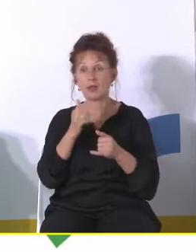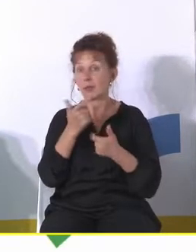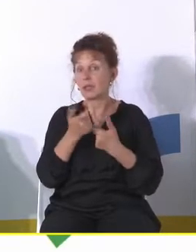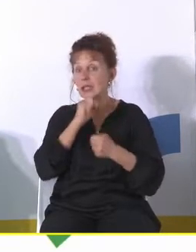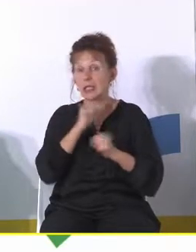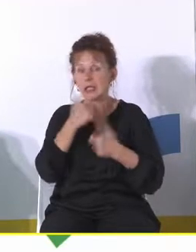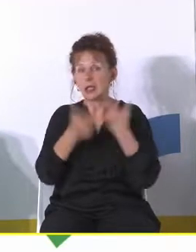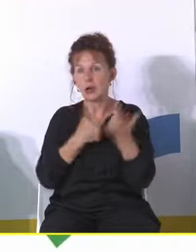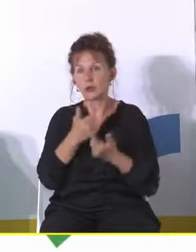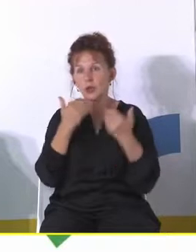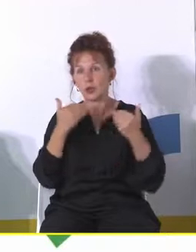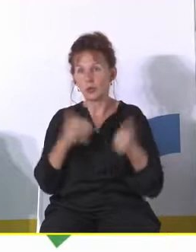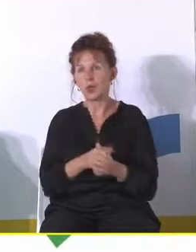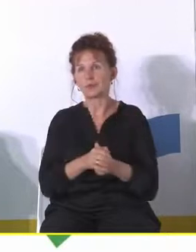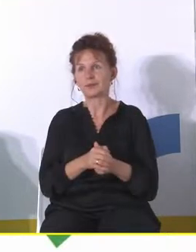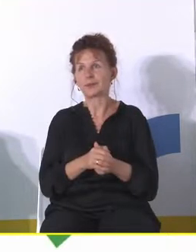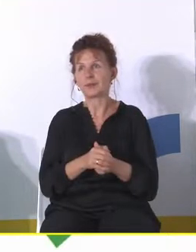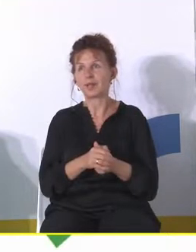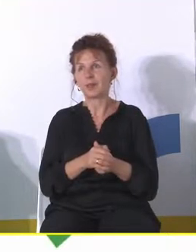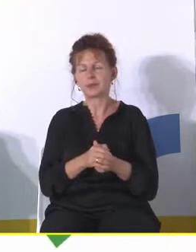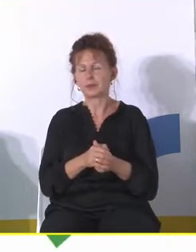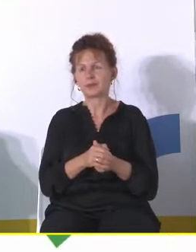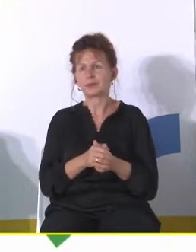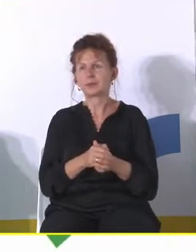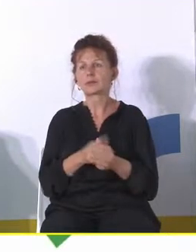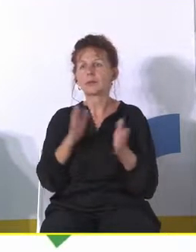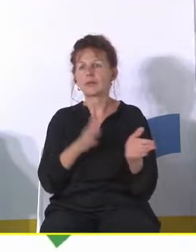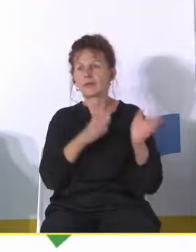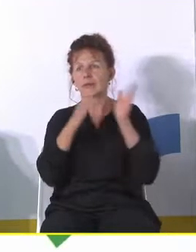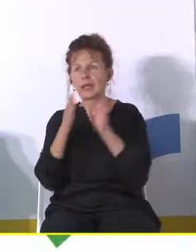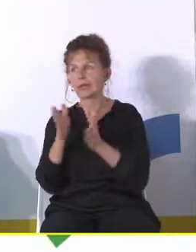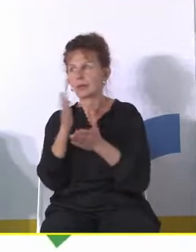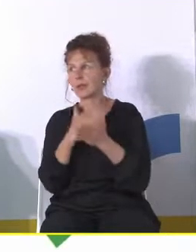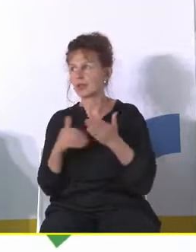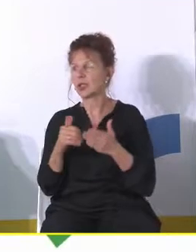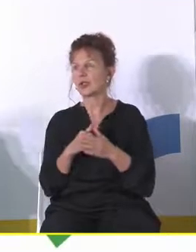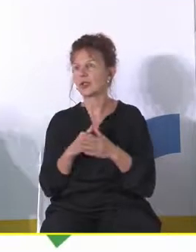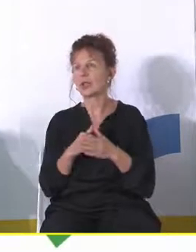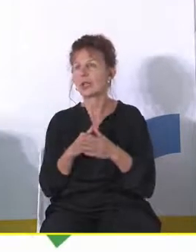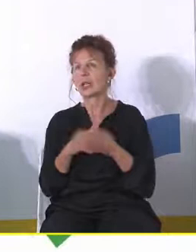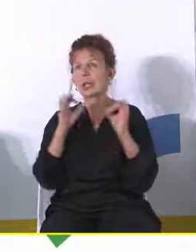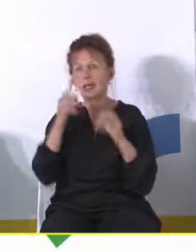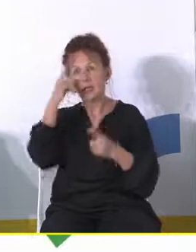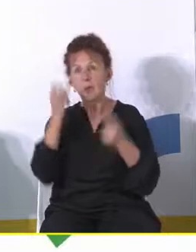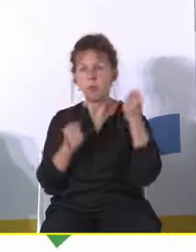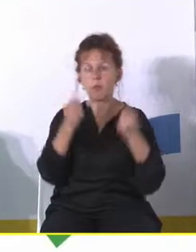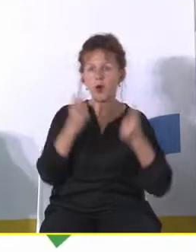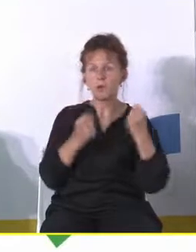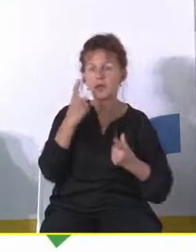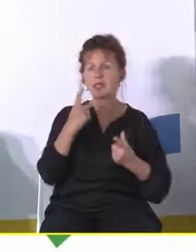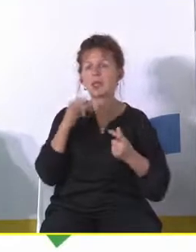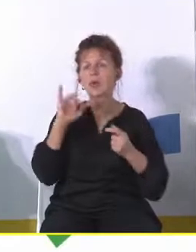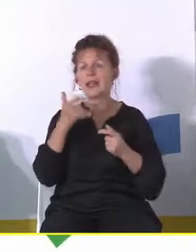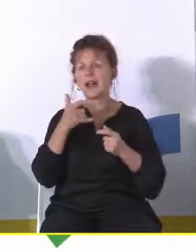robić dziękuję dziękuję bardzo to przechodzimy do najważniejszego stadium czyli konkretne pomysły na to jak ten